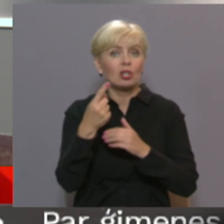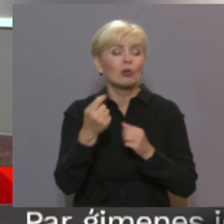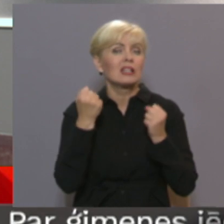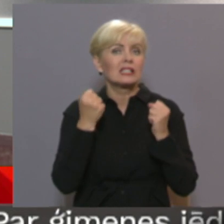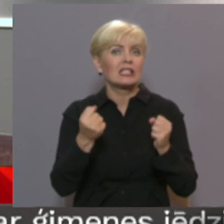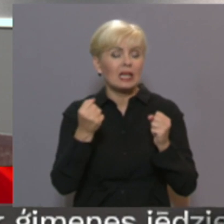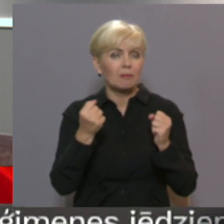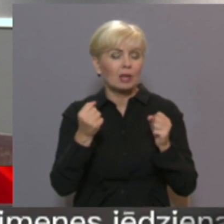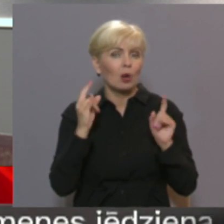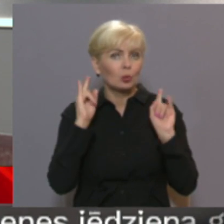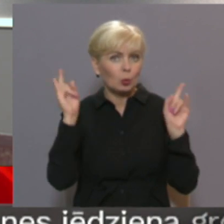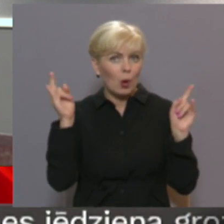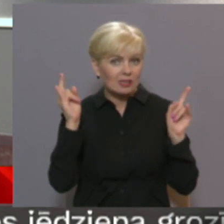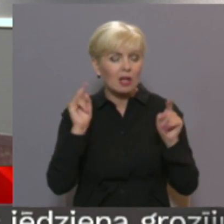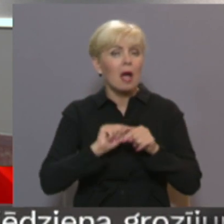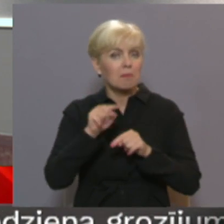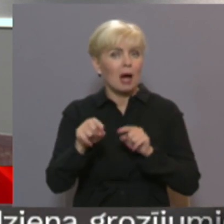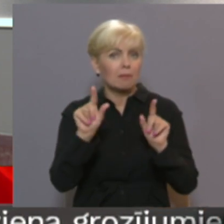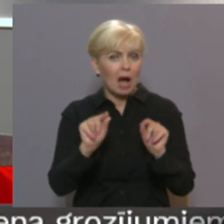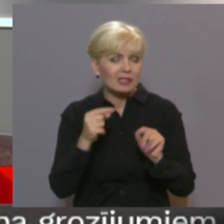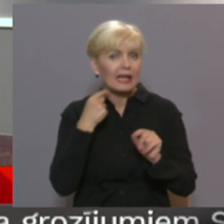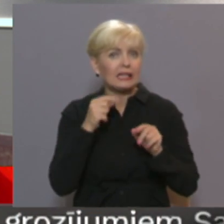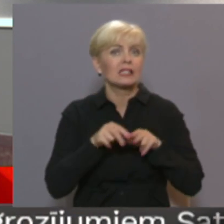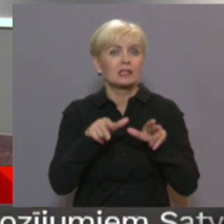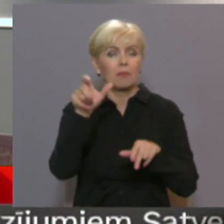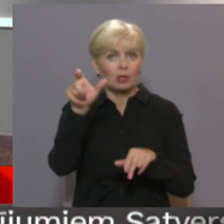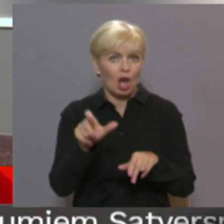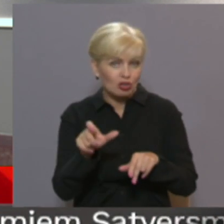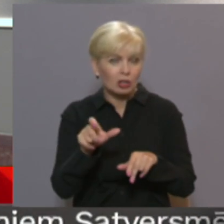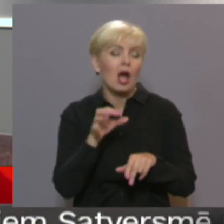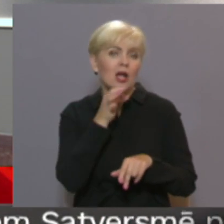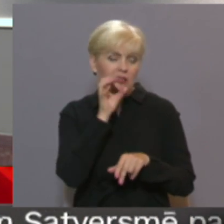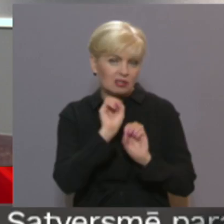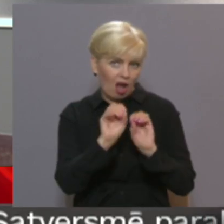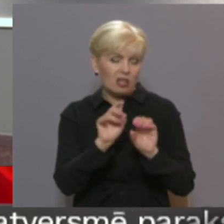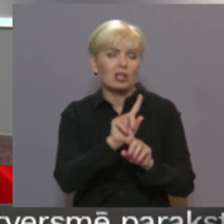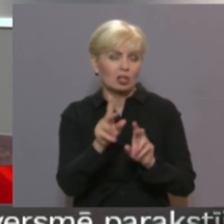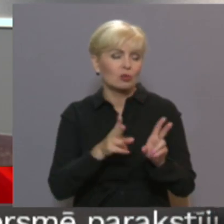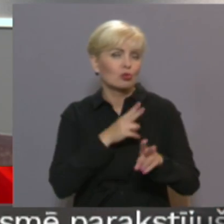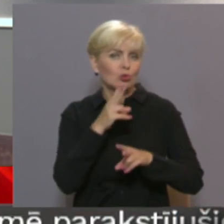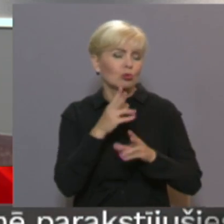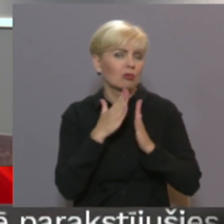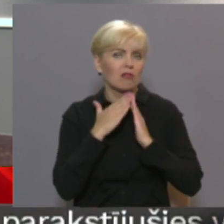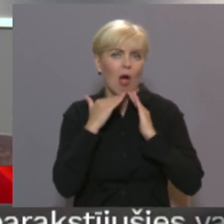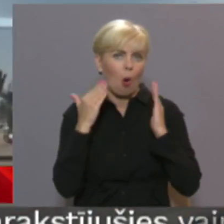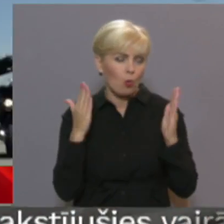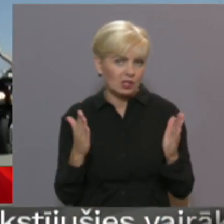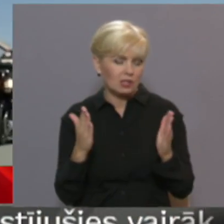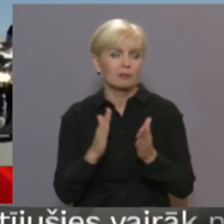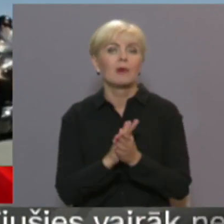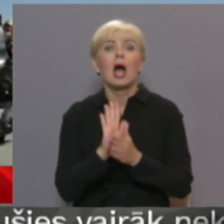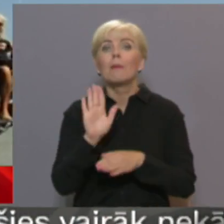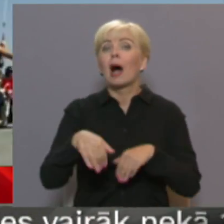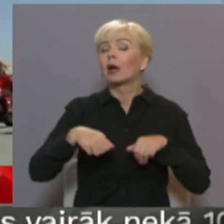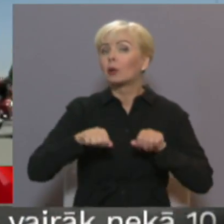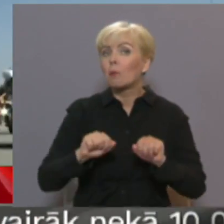Pārkāpēju ir maz, taču Rīgas mērs apgalvo, ka sūdzību ir daudz. Plašāk stāsta Dāvis Freidenfelds. Par